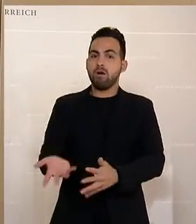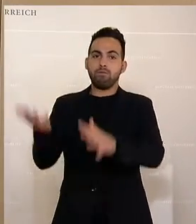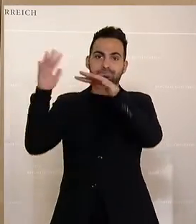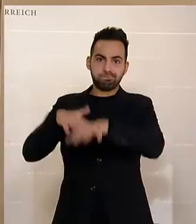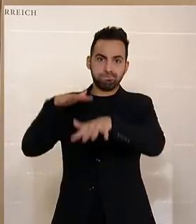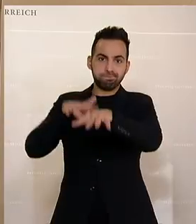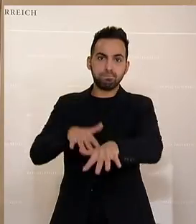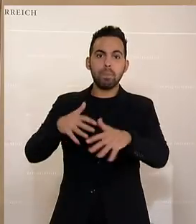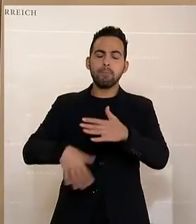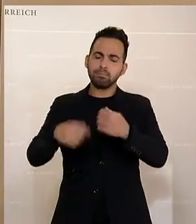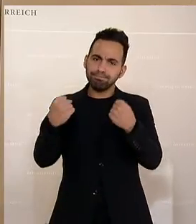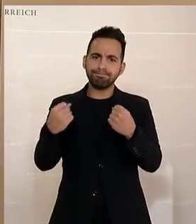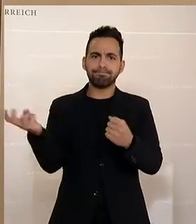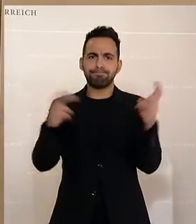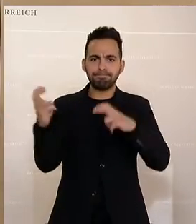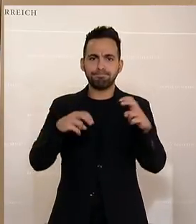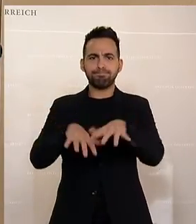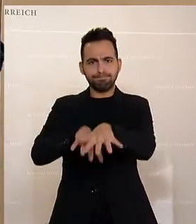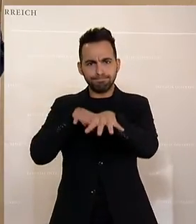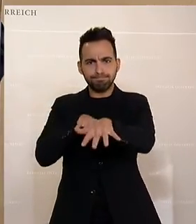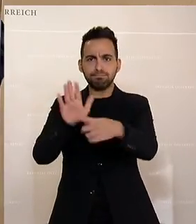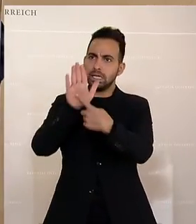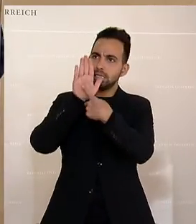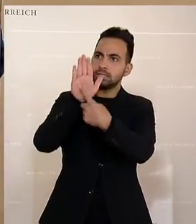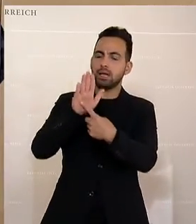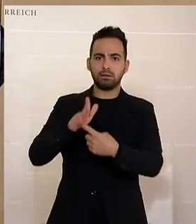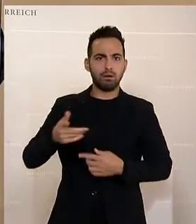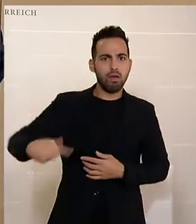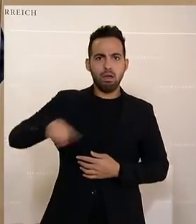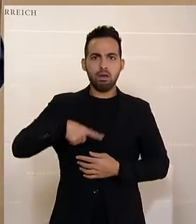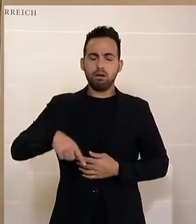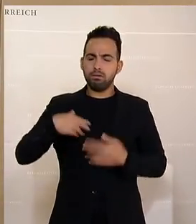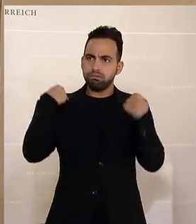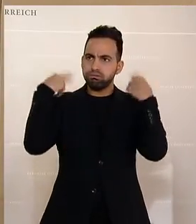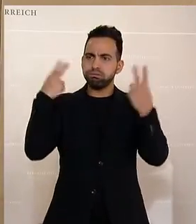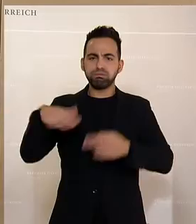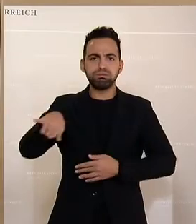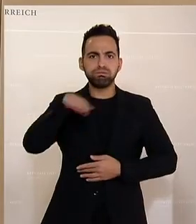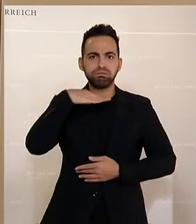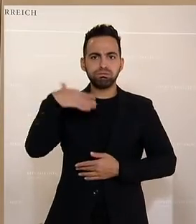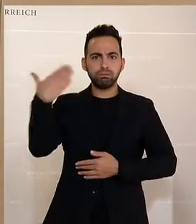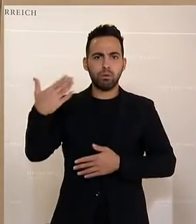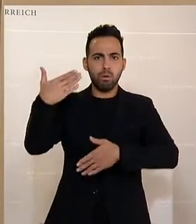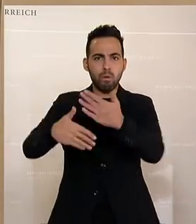anhand einer starken Teilnahme Ihnen signalisiert, wie groß der Unmut gegen Ihre Vorgehensweise mittlerweile geworden ist.